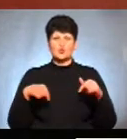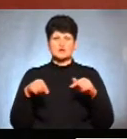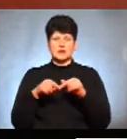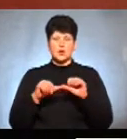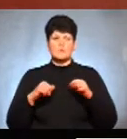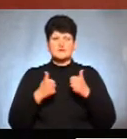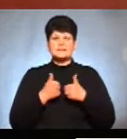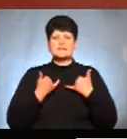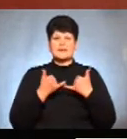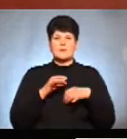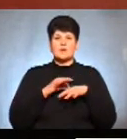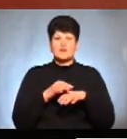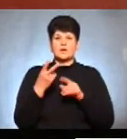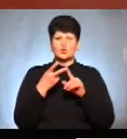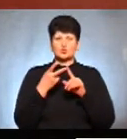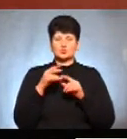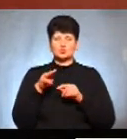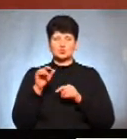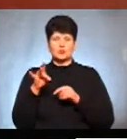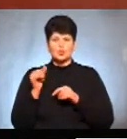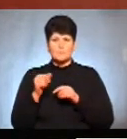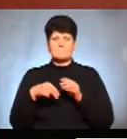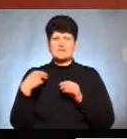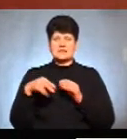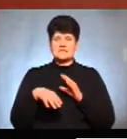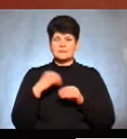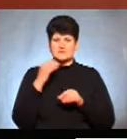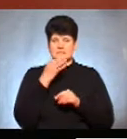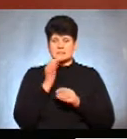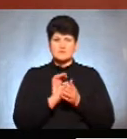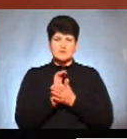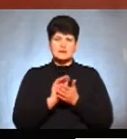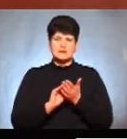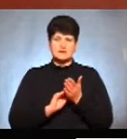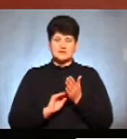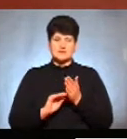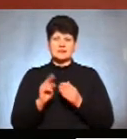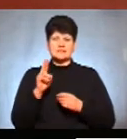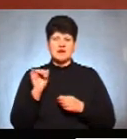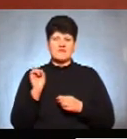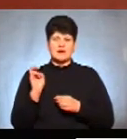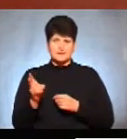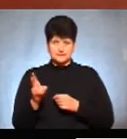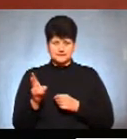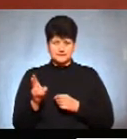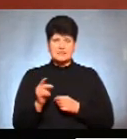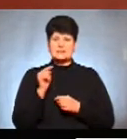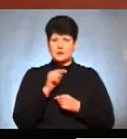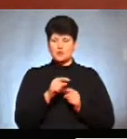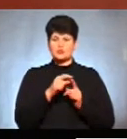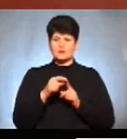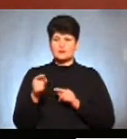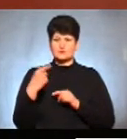для проведення другого туру президентських виборів, повідомив прес-секретар ЦВК Костянтин Хівренко. За його словами, на